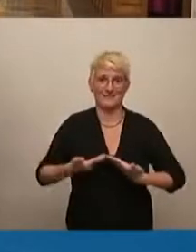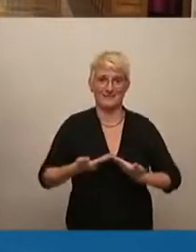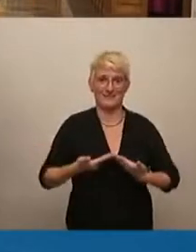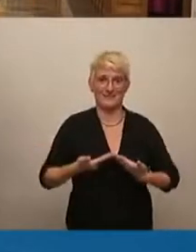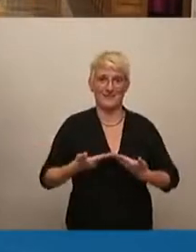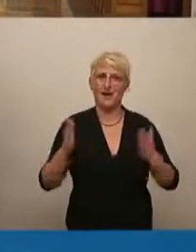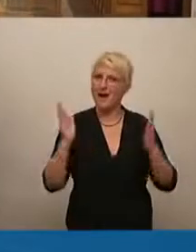Halleluja!